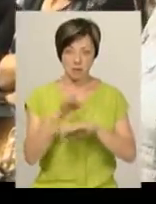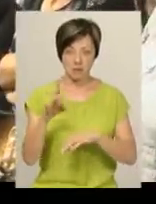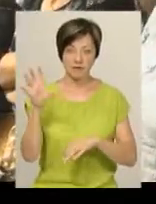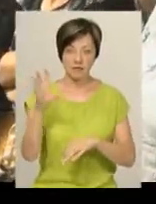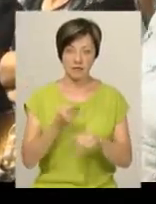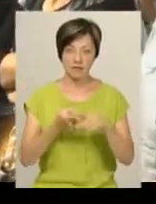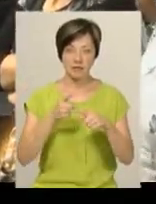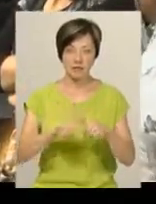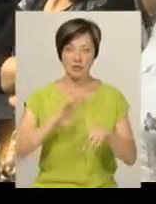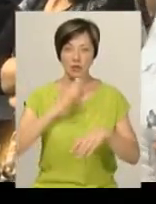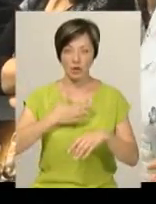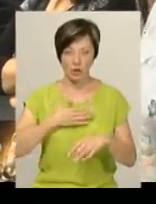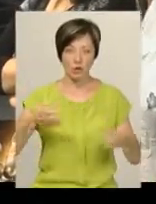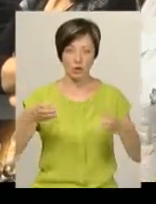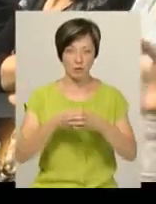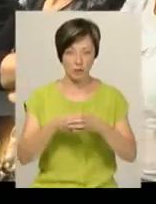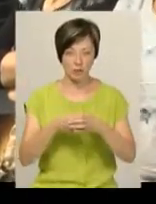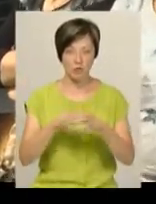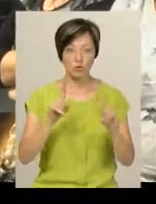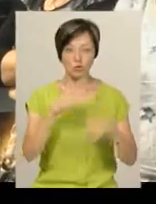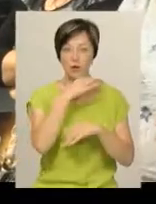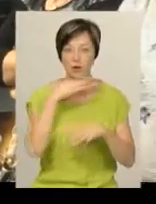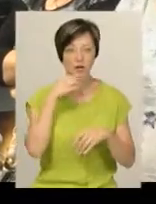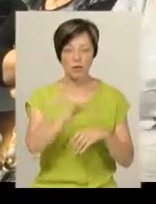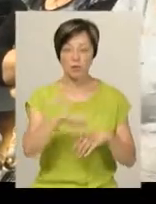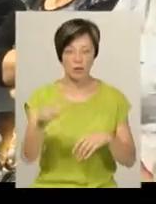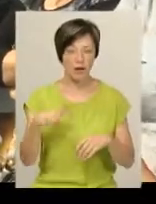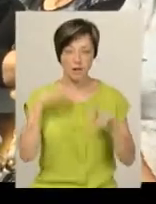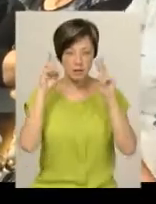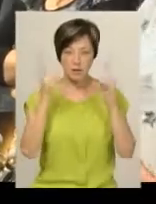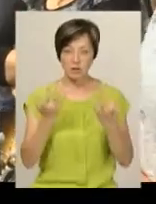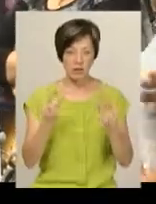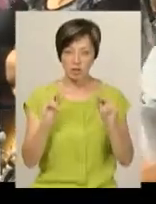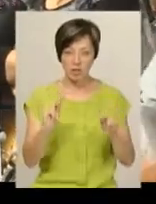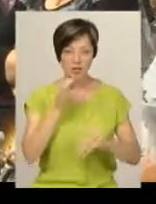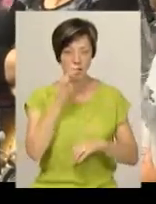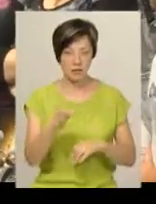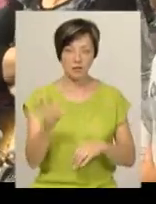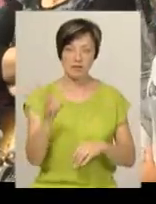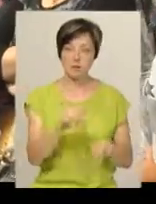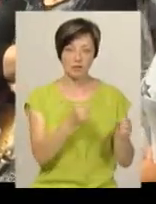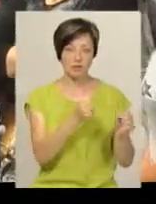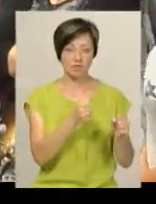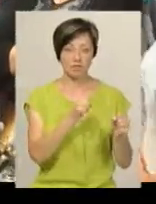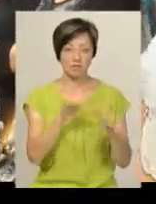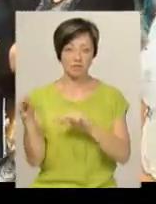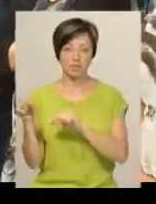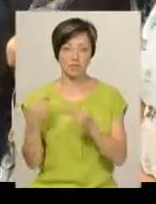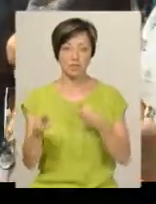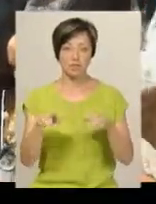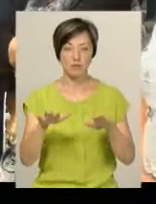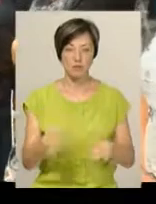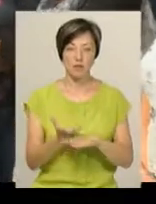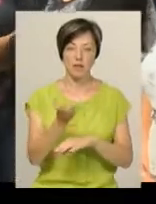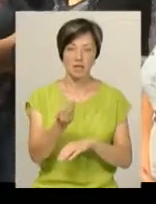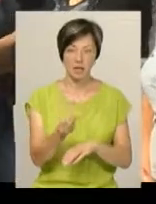вся ця наша компанія, нас тут дуже багато людей, я навіть не знаю, скільки чесно сказати, всі можуть виїхати на друге місце і так само